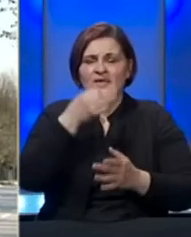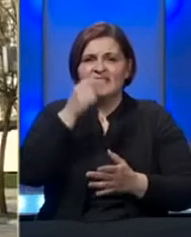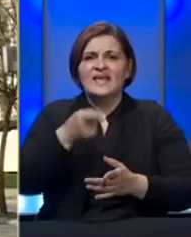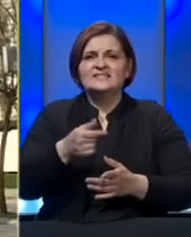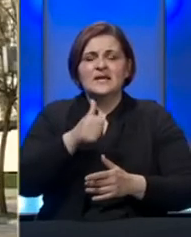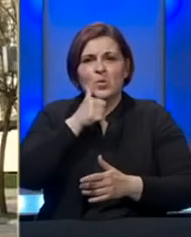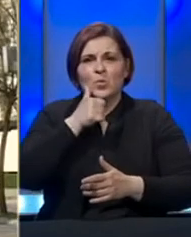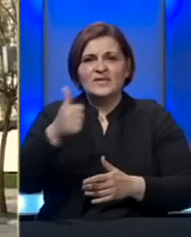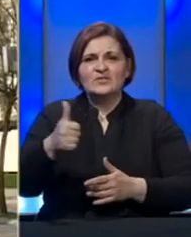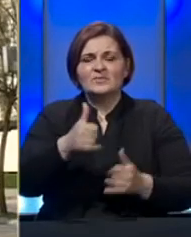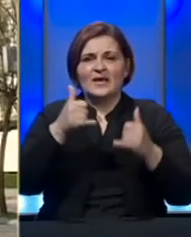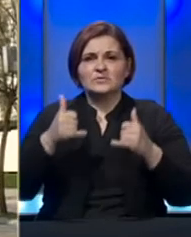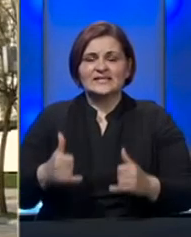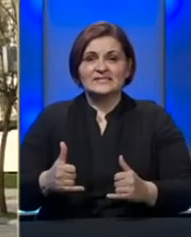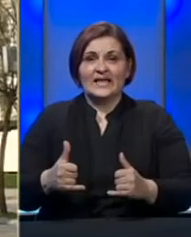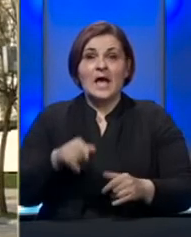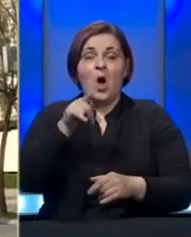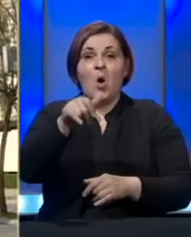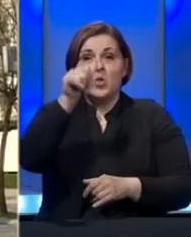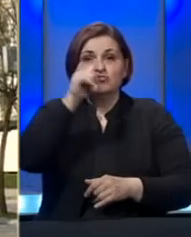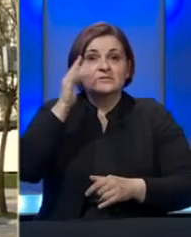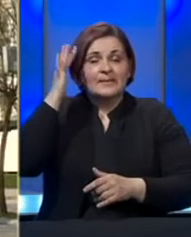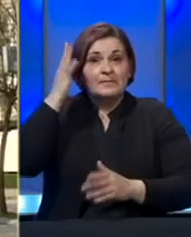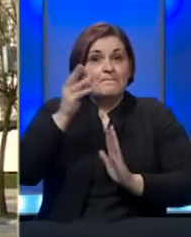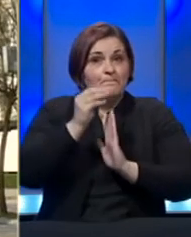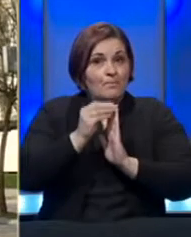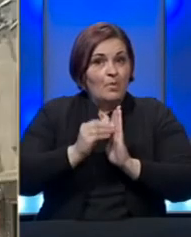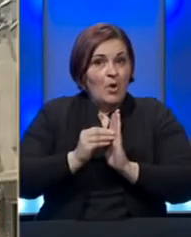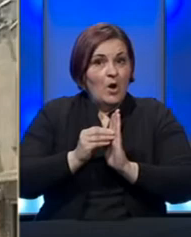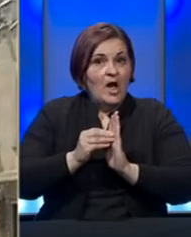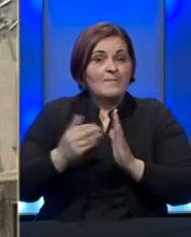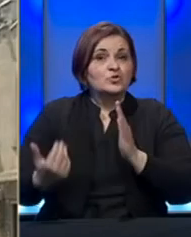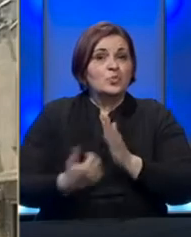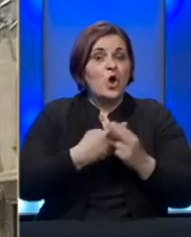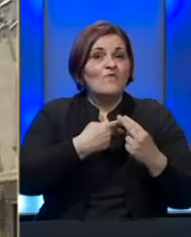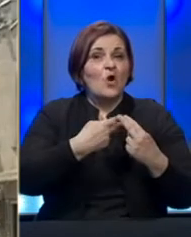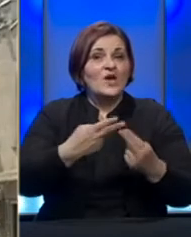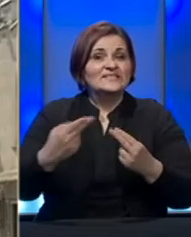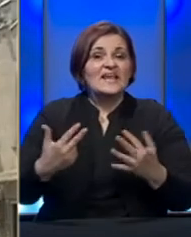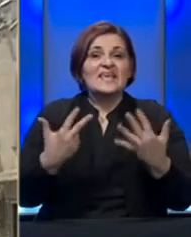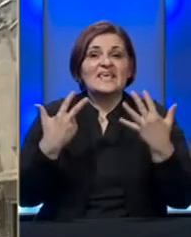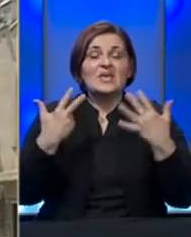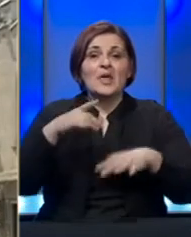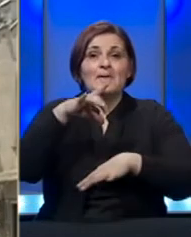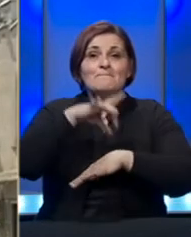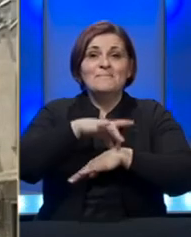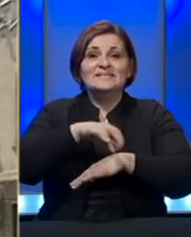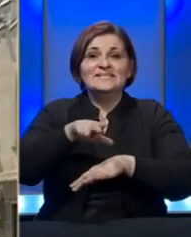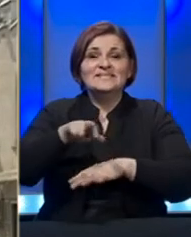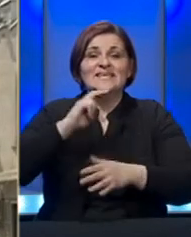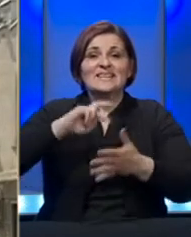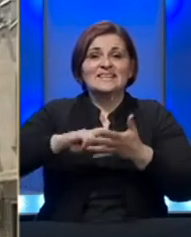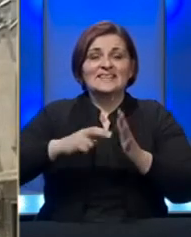danu do sada. Ono što zabrinjava je podatak da je među novo zaraženim i osam medicinskih sestara i